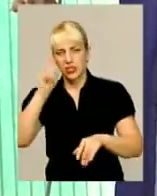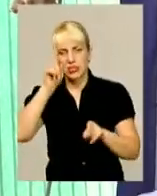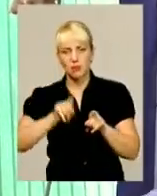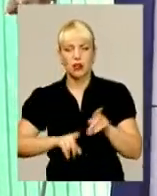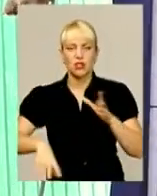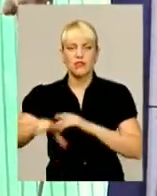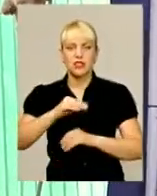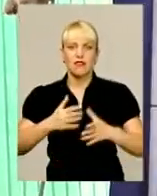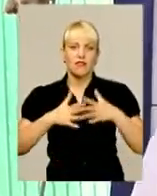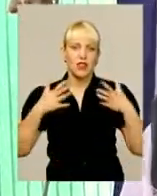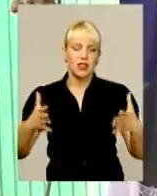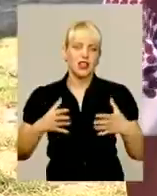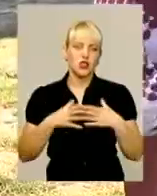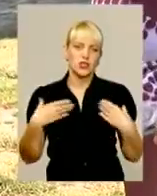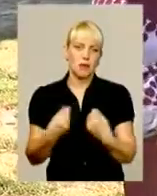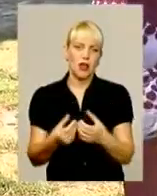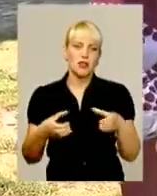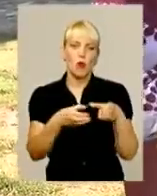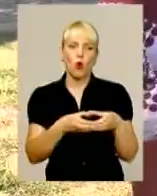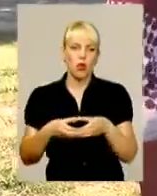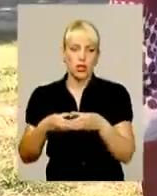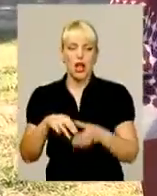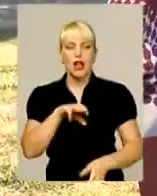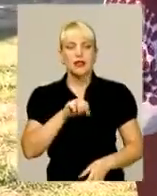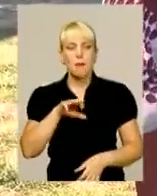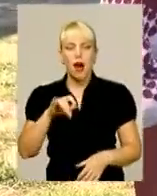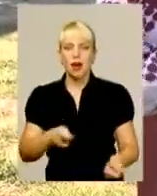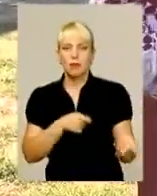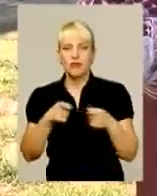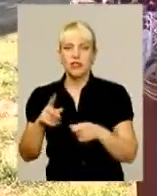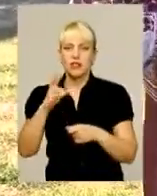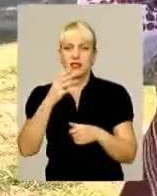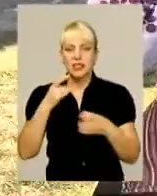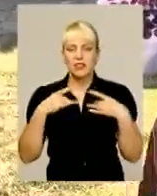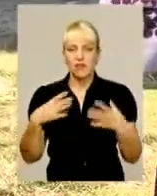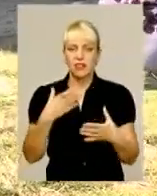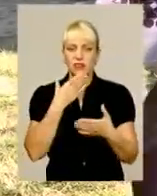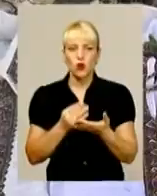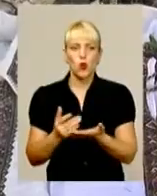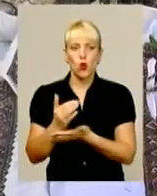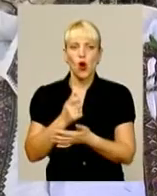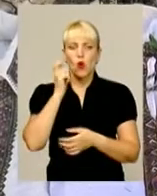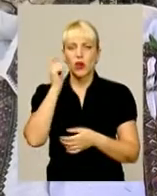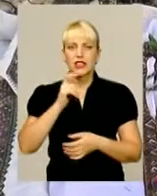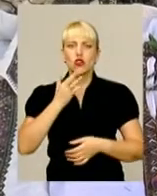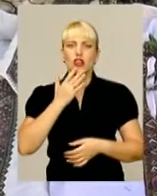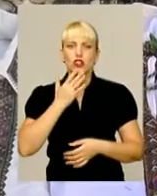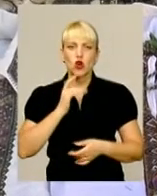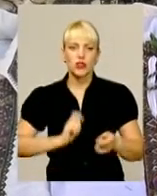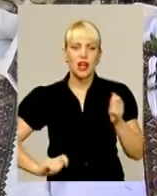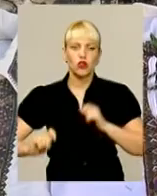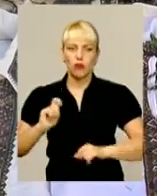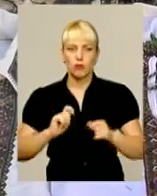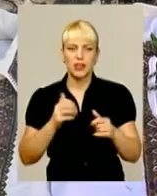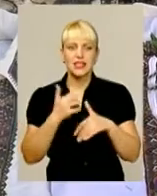ми тут всі великим сімейним колективом. А ось пані Тамара привезла на фестиваль свою колекцію українського національного вбрання, серед